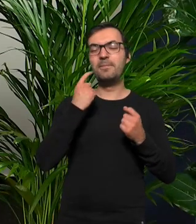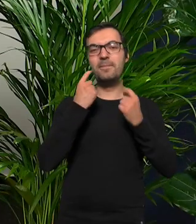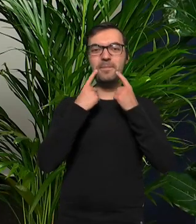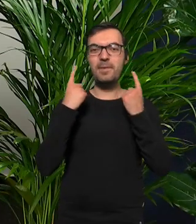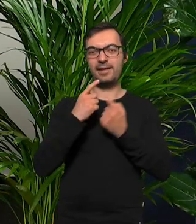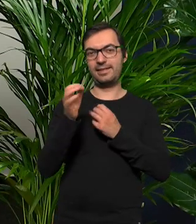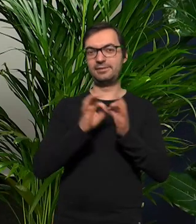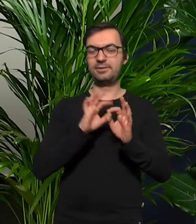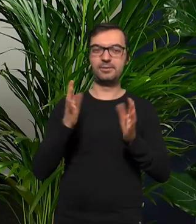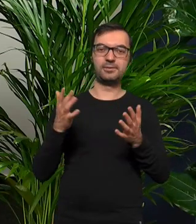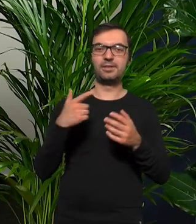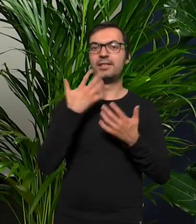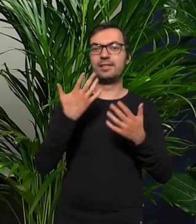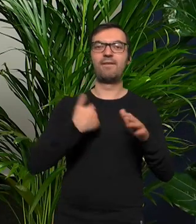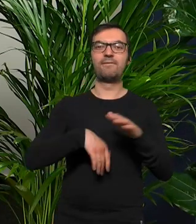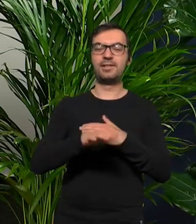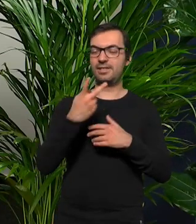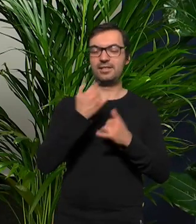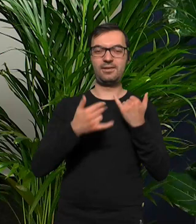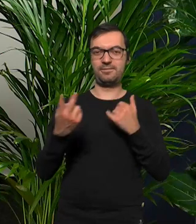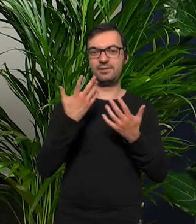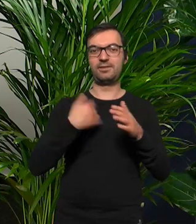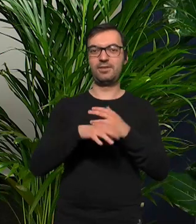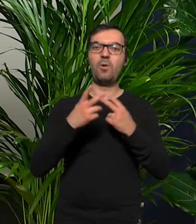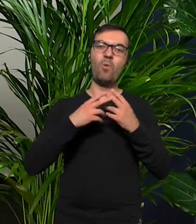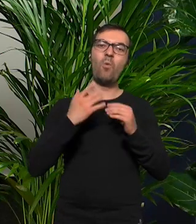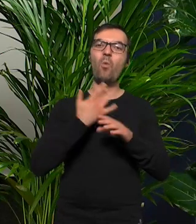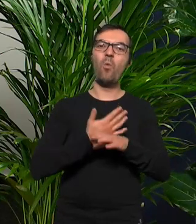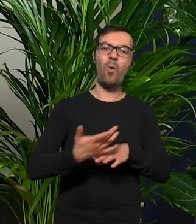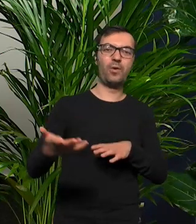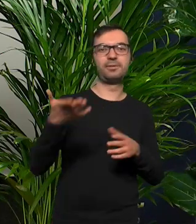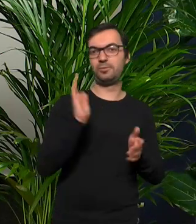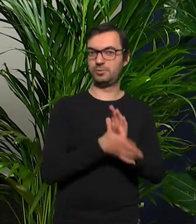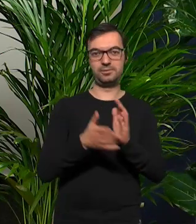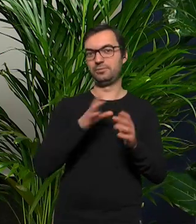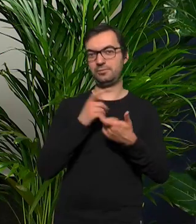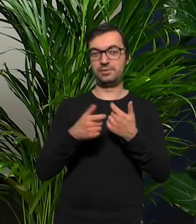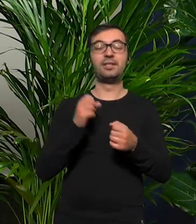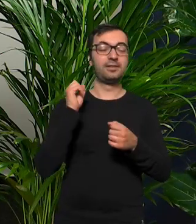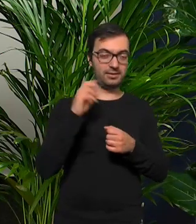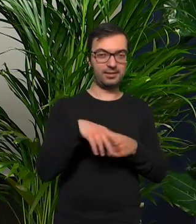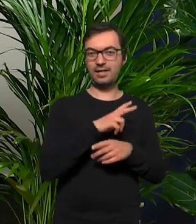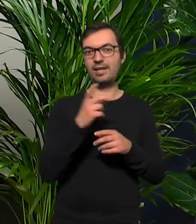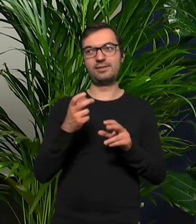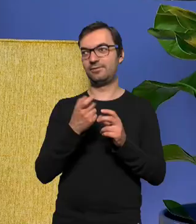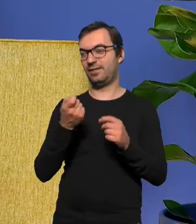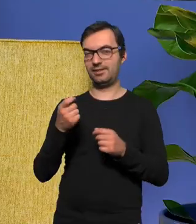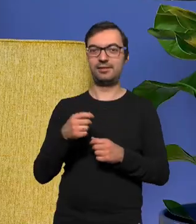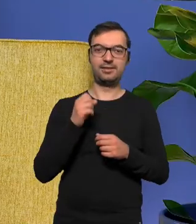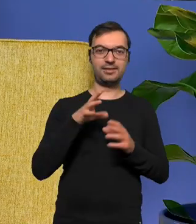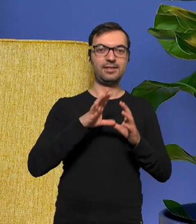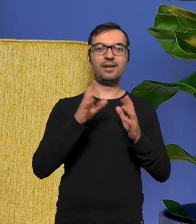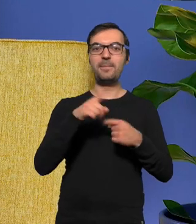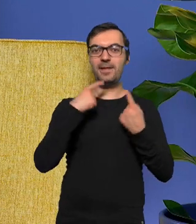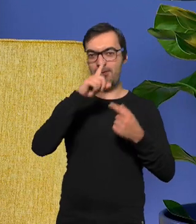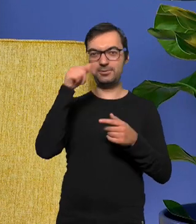trochę historia że jak chcecie wyjść w łąkę to możecie to zrobić możemy i to robimy dowolnym momencie wszystko